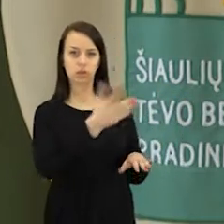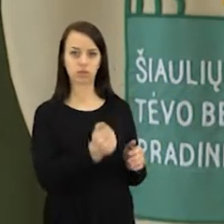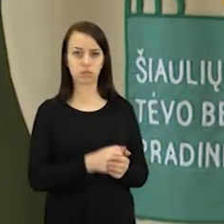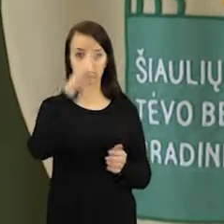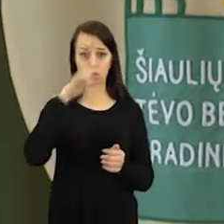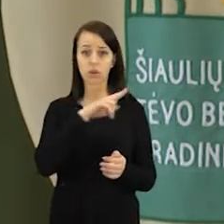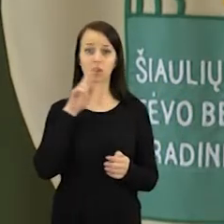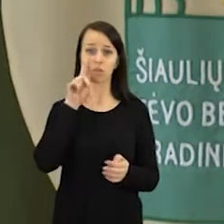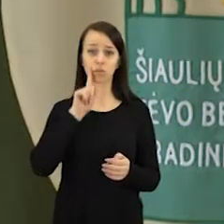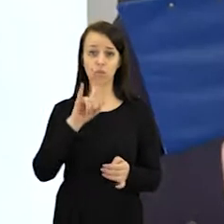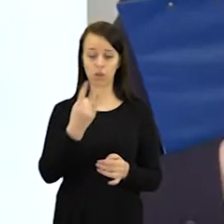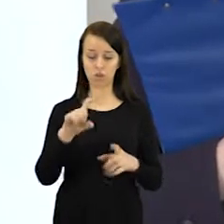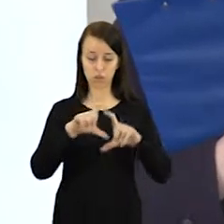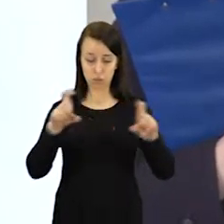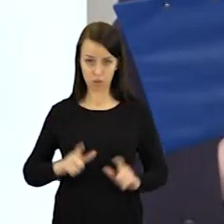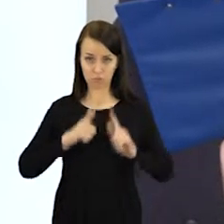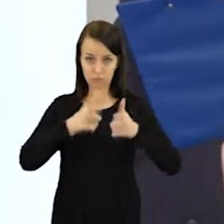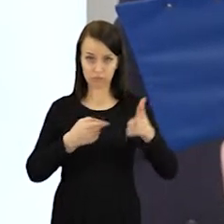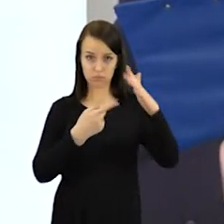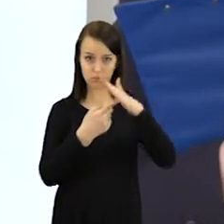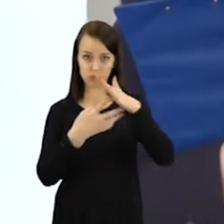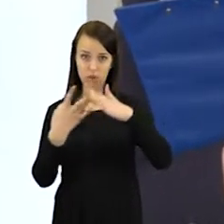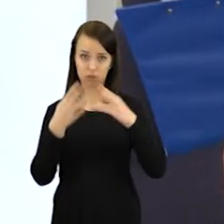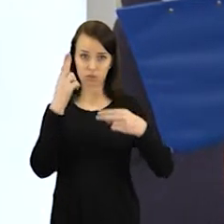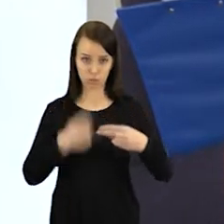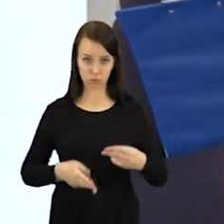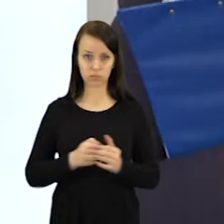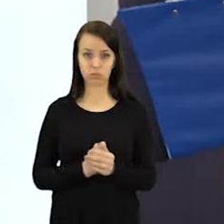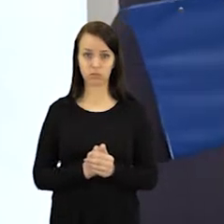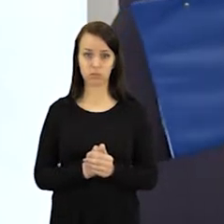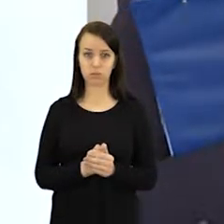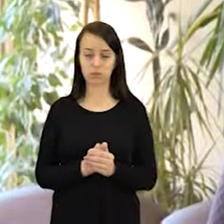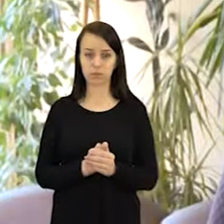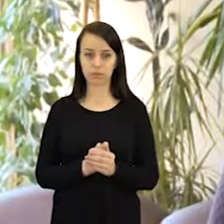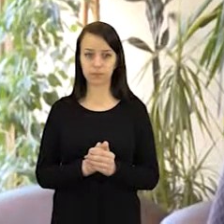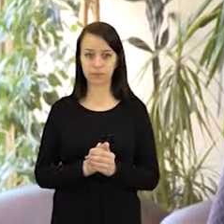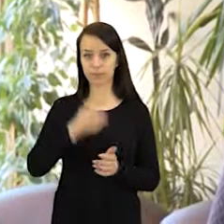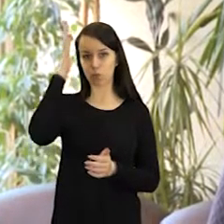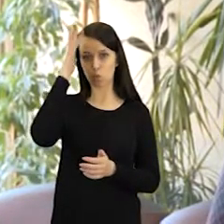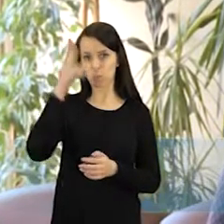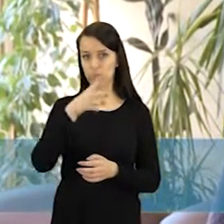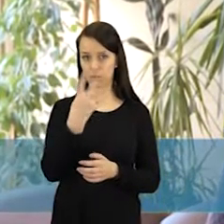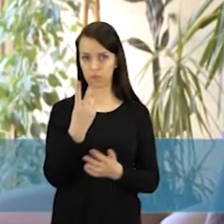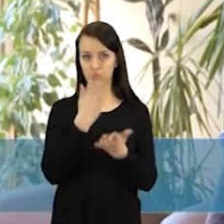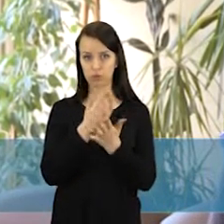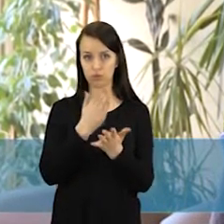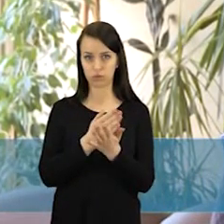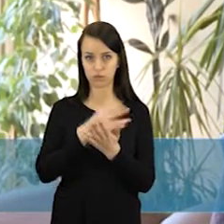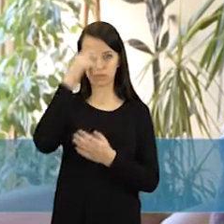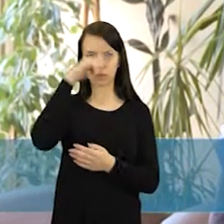norėtų, jog vaikai čia pradėja mokslus, juos baigtų iki ketvirtos klasės. Ta pati sako ir tėvai. Nuomonės yra dvi.